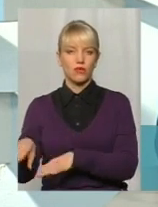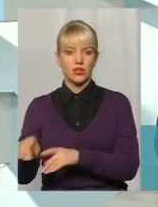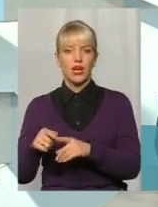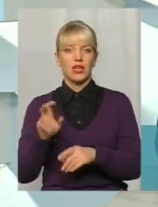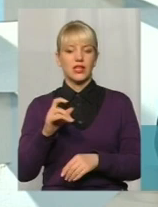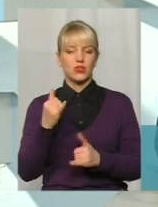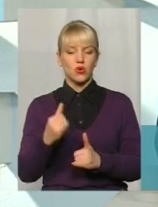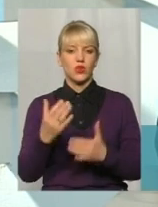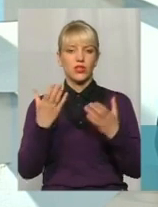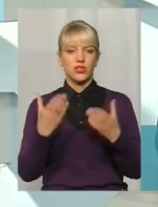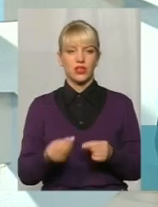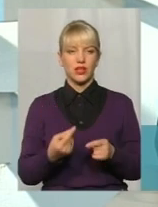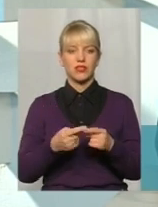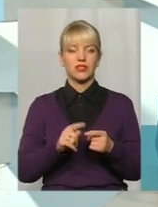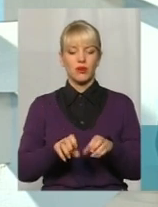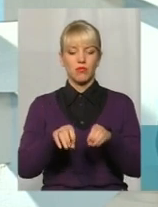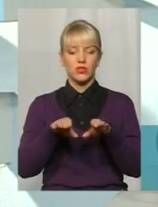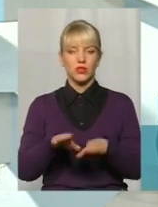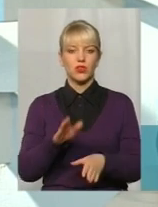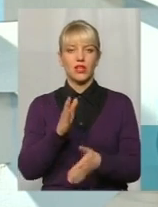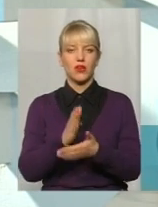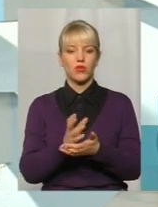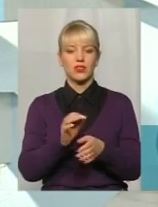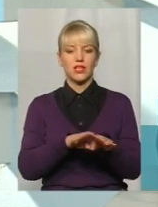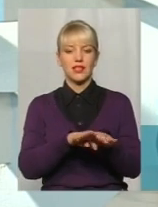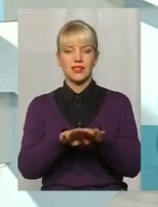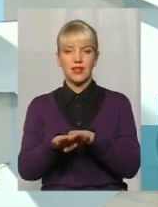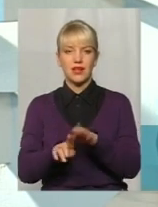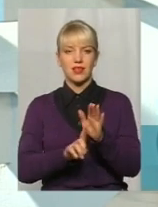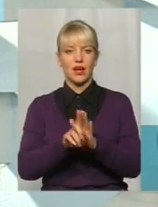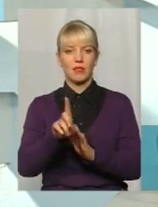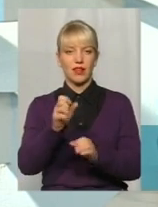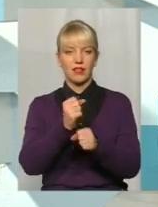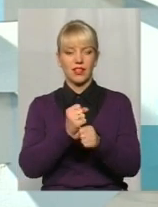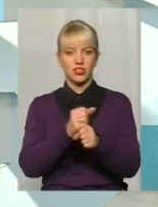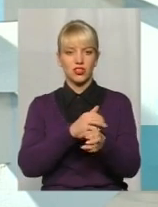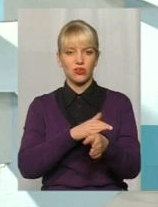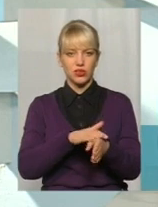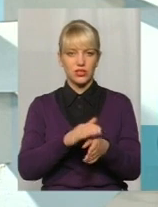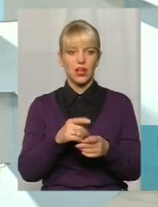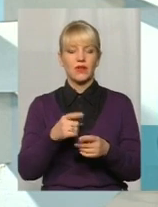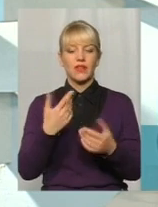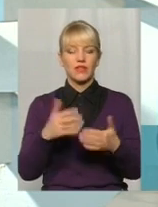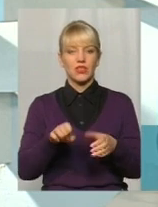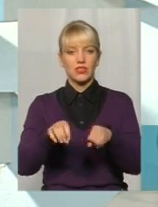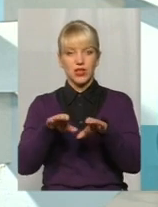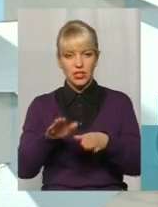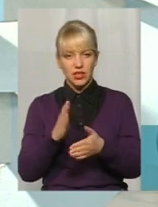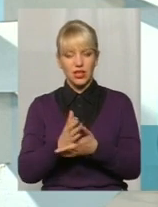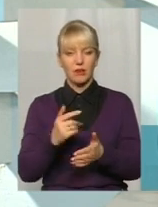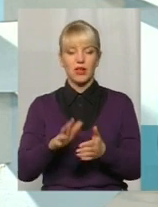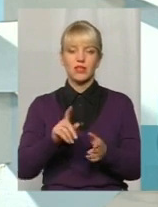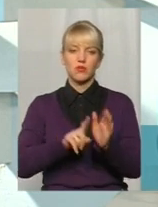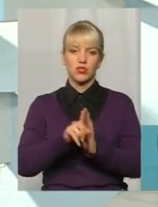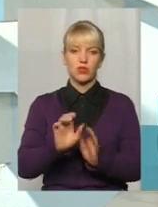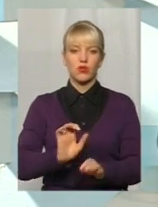Олексійовна, дані постанови знаходяться на стадії набрання чинності. Тобто вони винесені, але ми їх направляємо сторонам,